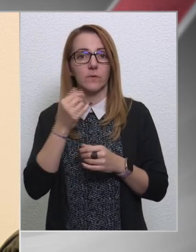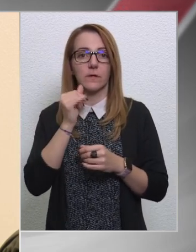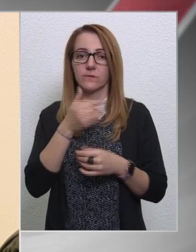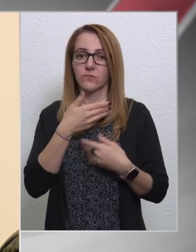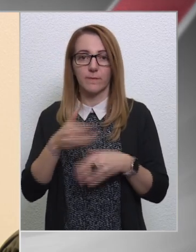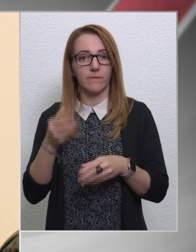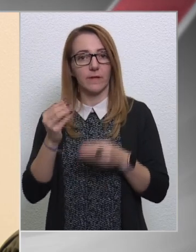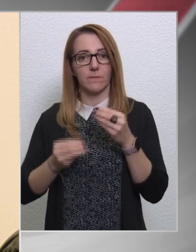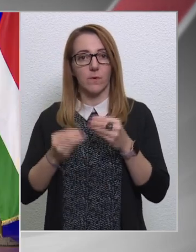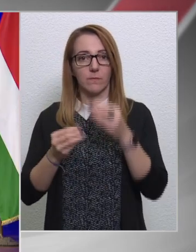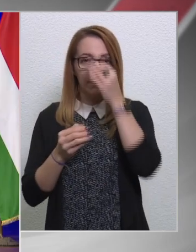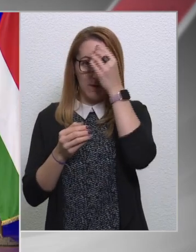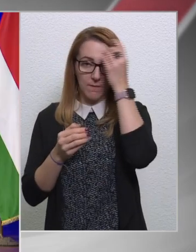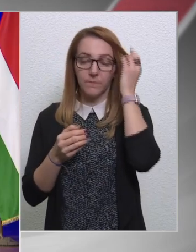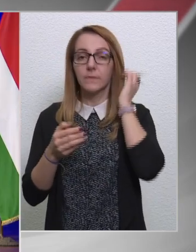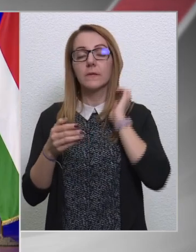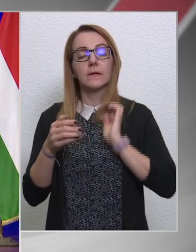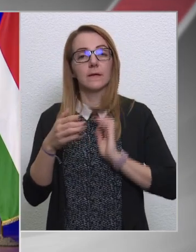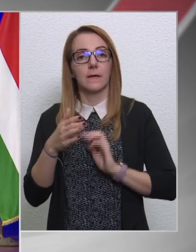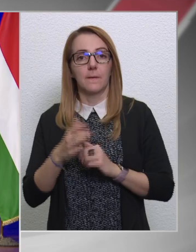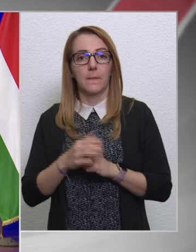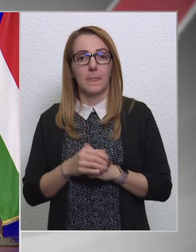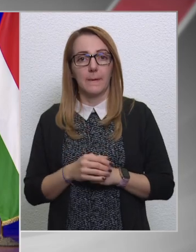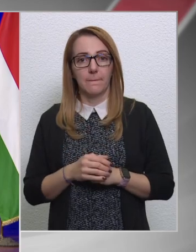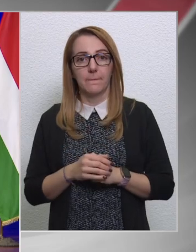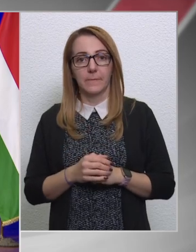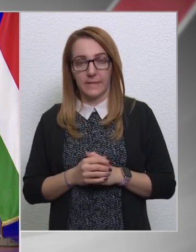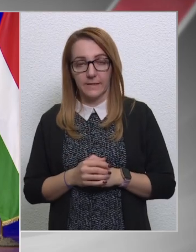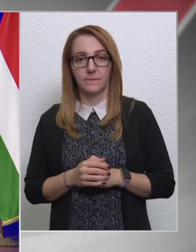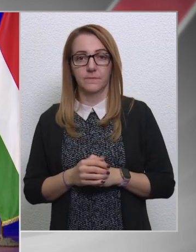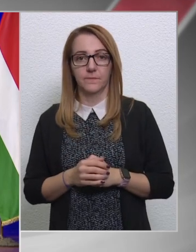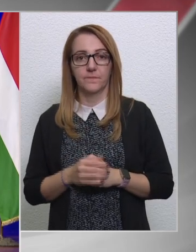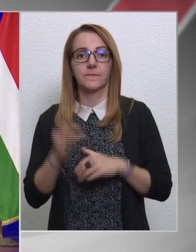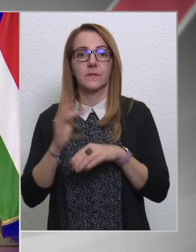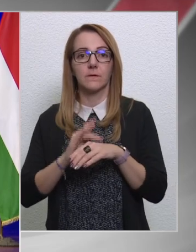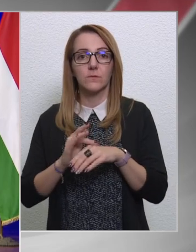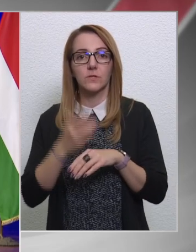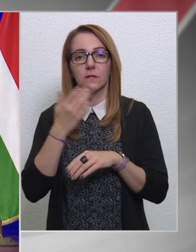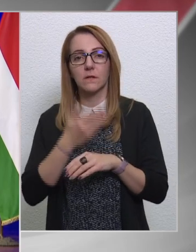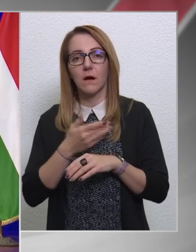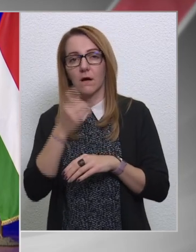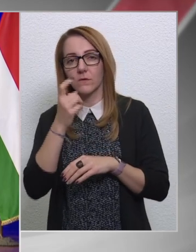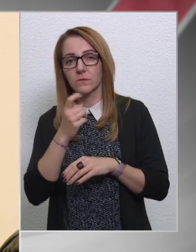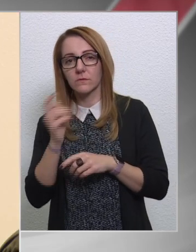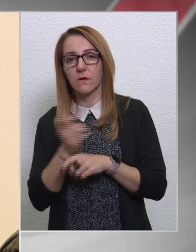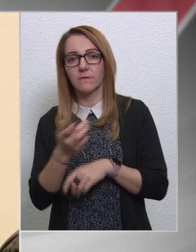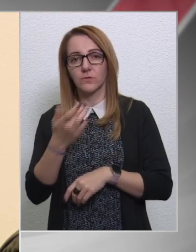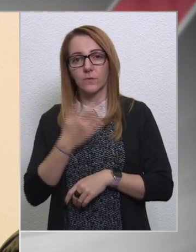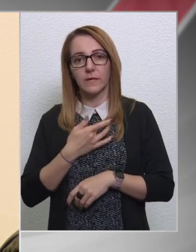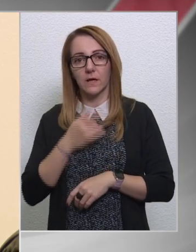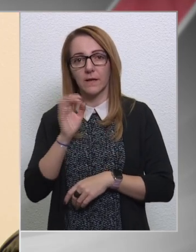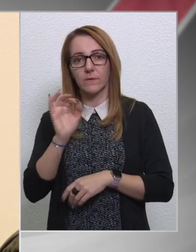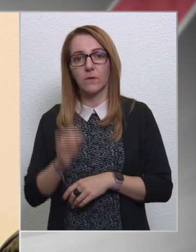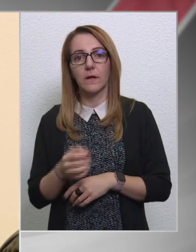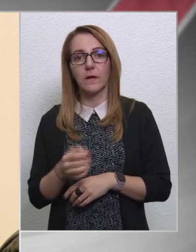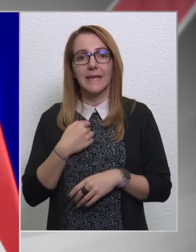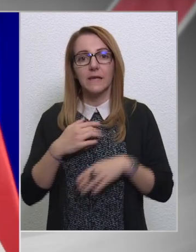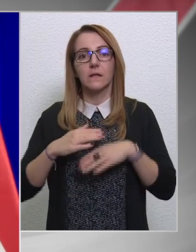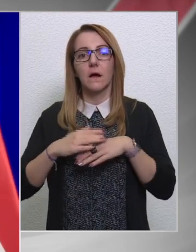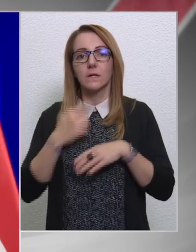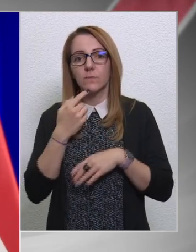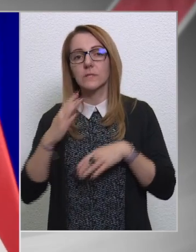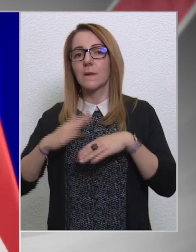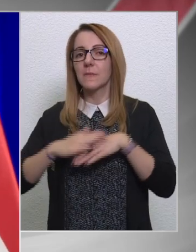semmiféle probléma. Nem, hát nem így mondtam. Igen. Bocsánat, hogyha rosszul akkor, akkor javítson ki, hogyha nem jól. Azt mondtam, hogy nem érzem